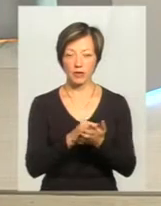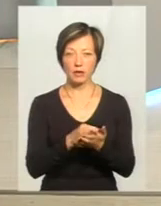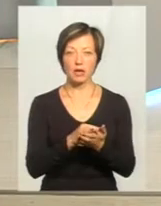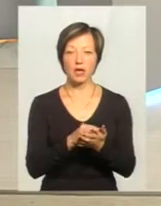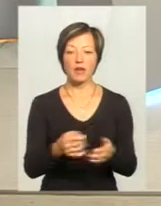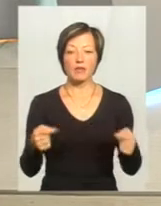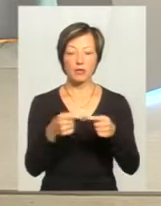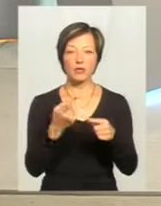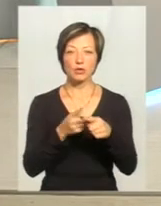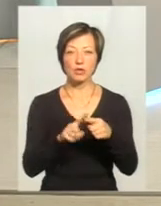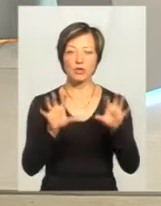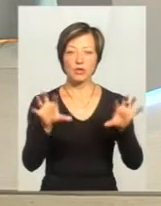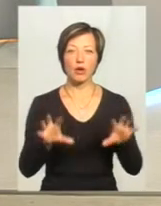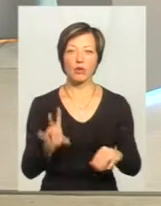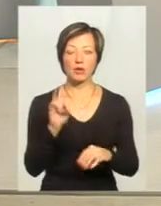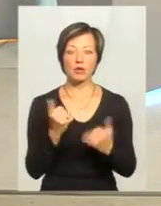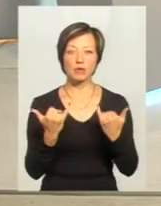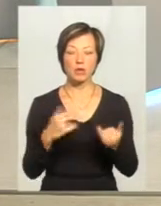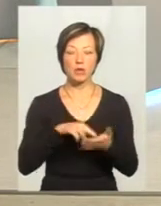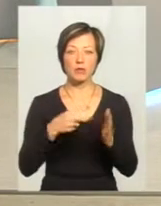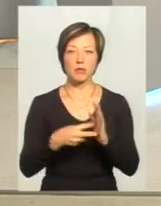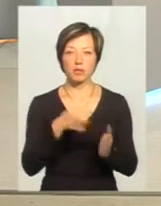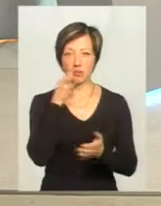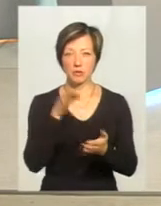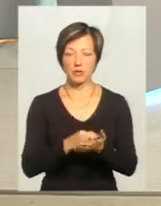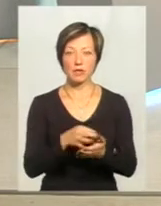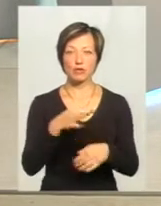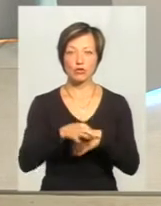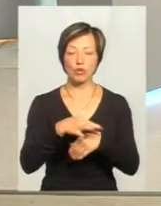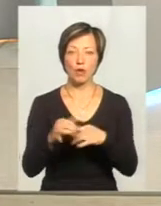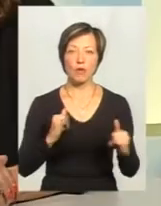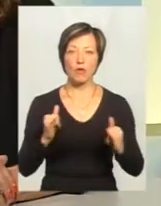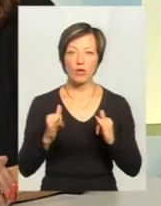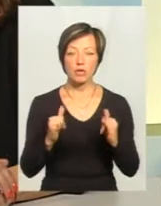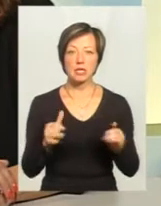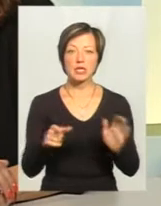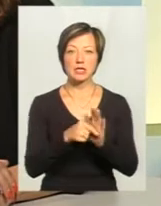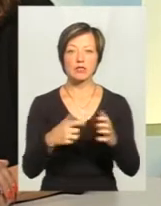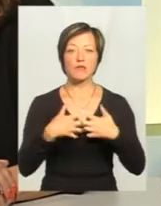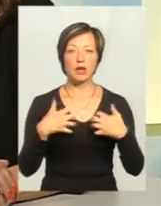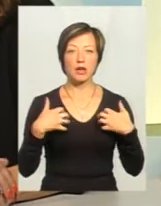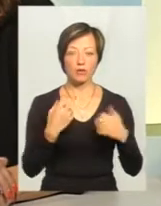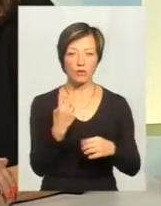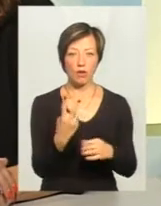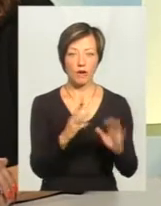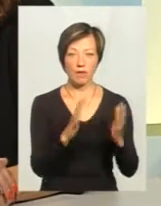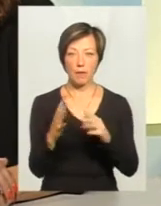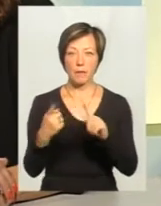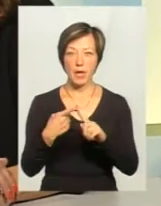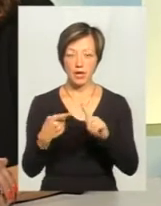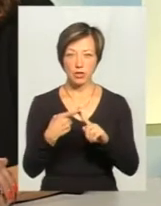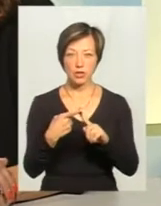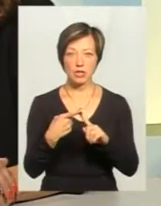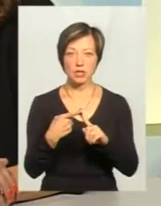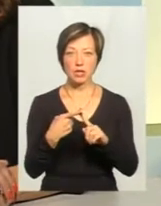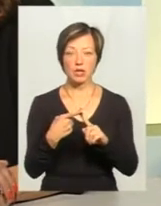відповідності до цього закону на сьогодні передбачено відповідальність за жорстоке поводження з тваринами у двох випадках. Тобто перший випадок, який я